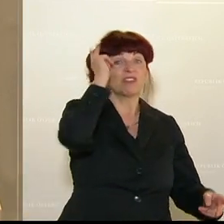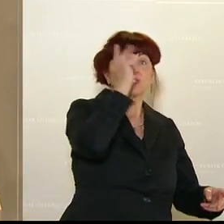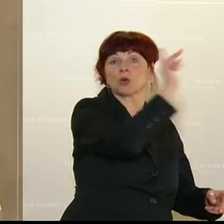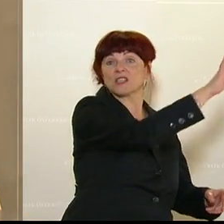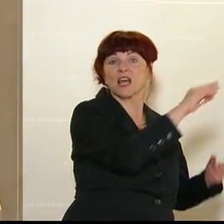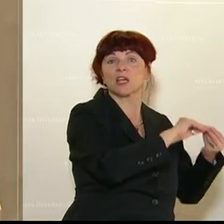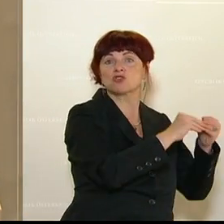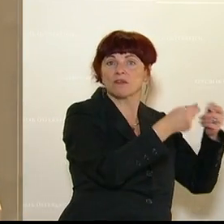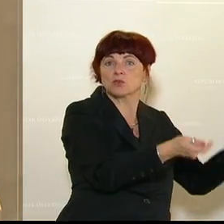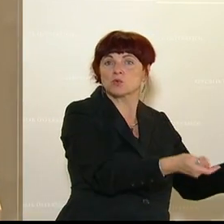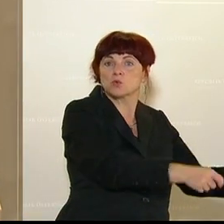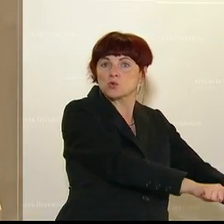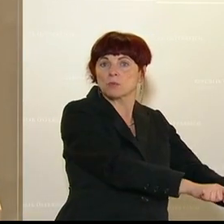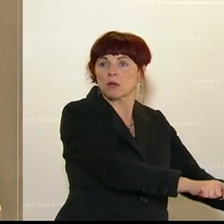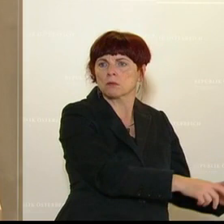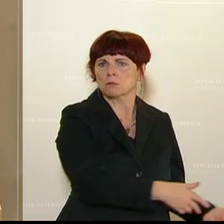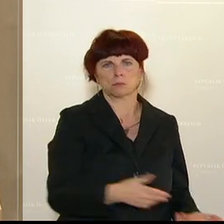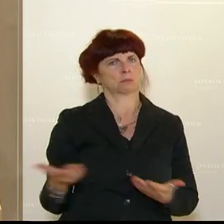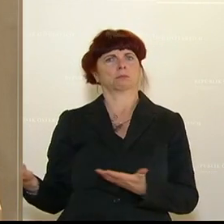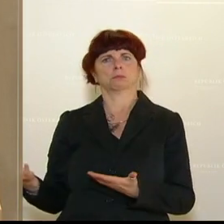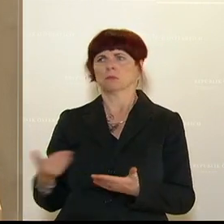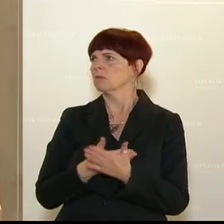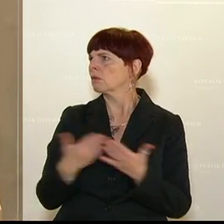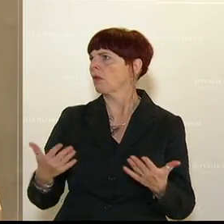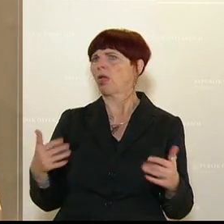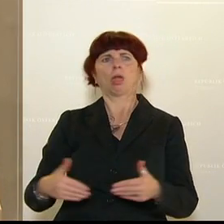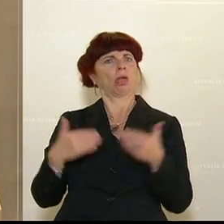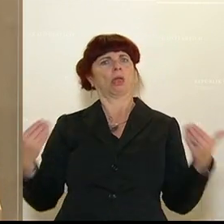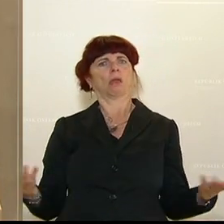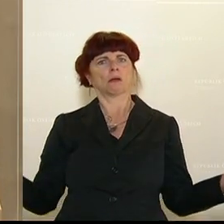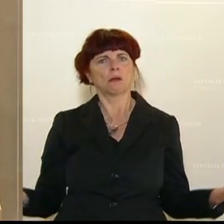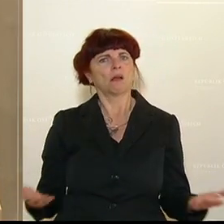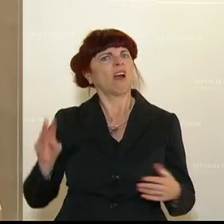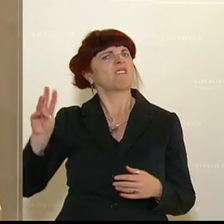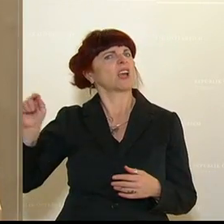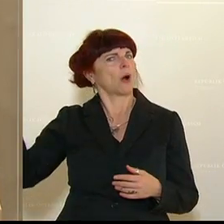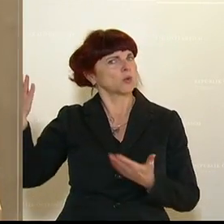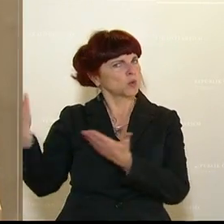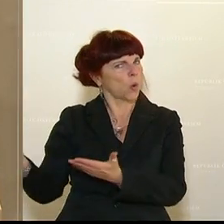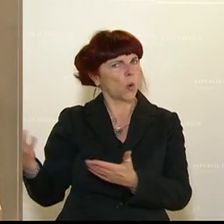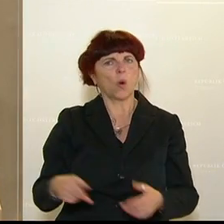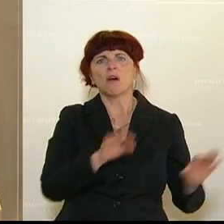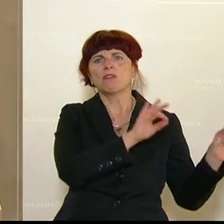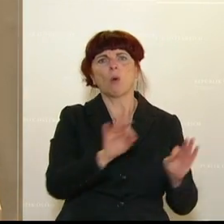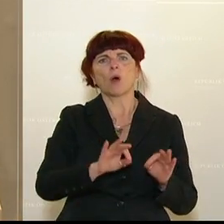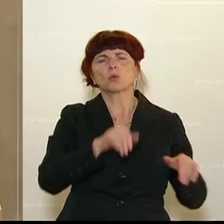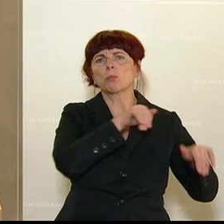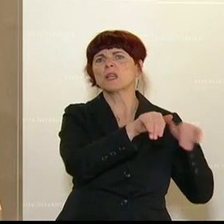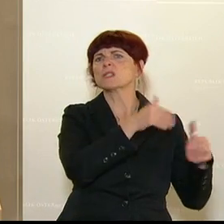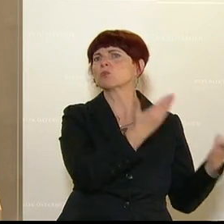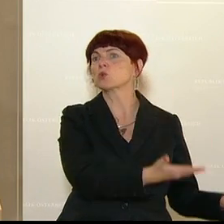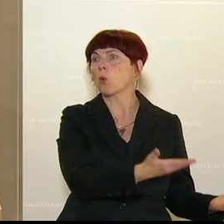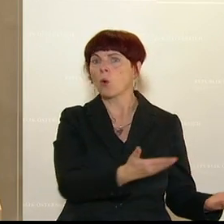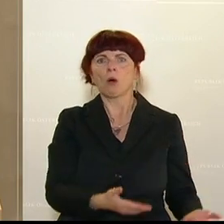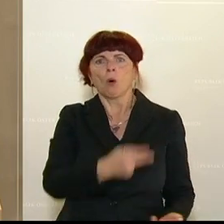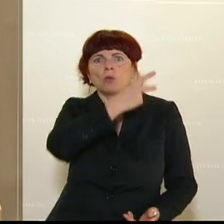Geschäften. Jetzt weiß keiner mehr, erlaubt ist, die WKO schreibt das eine, die Verordnung vom Ministerium sagt das andere aus und die Bevölkerung von Österreich